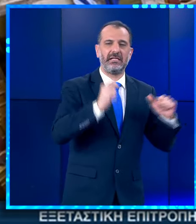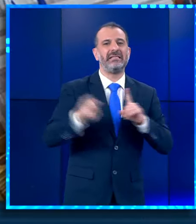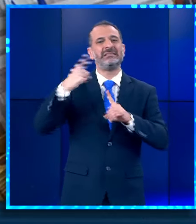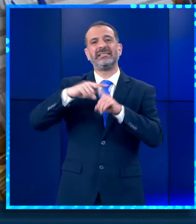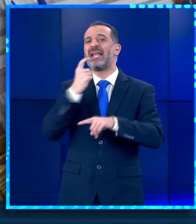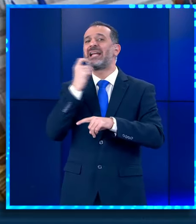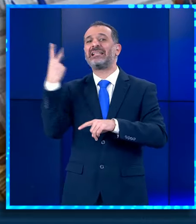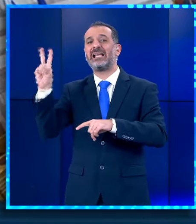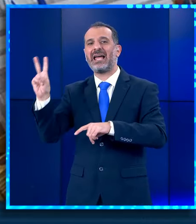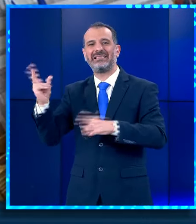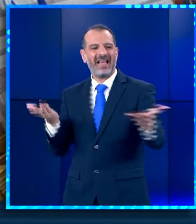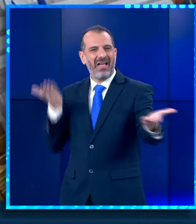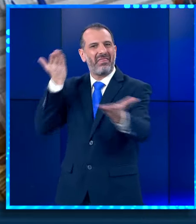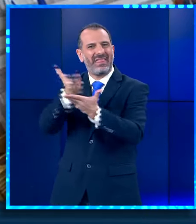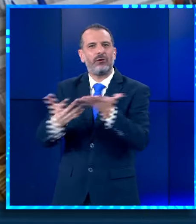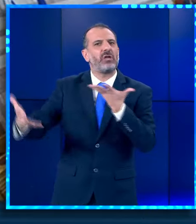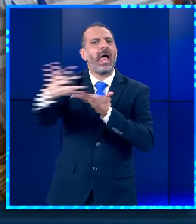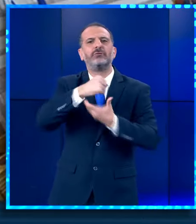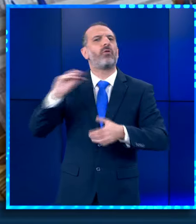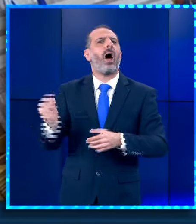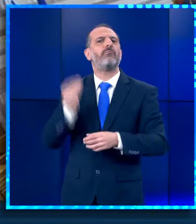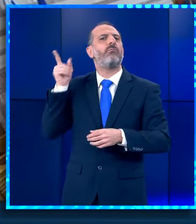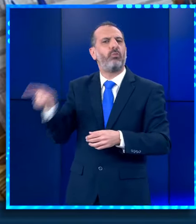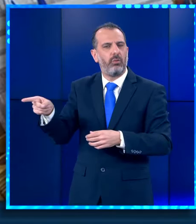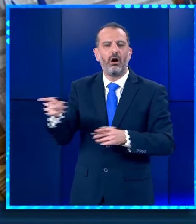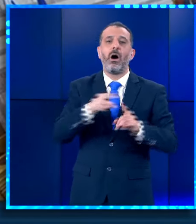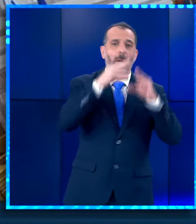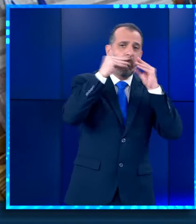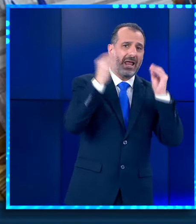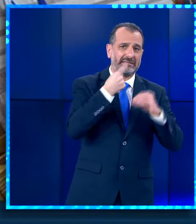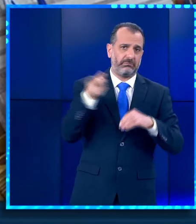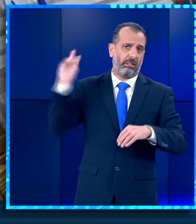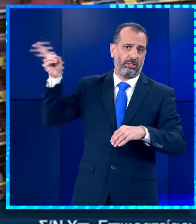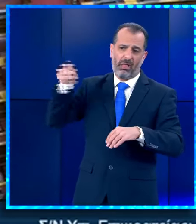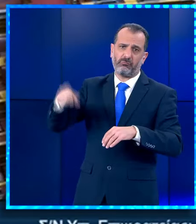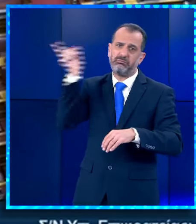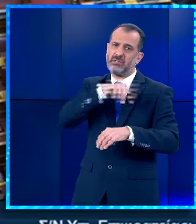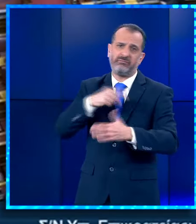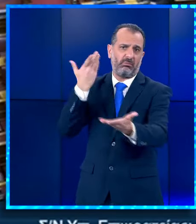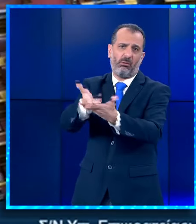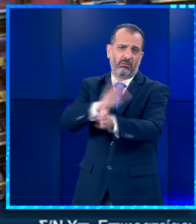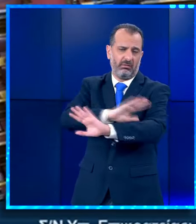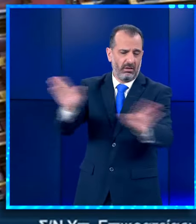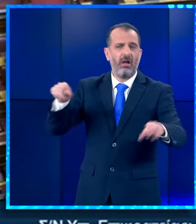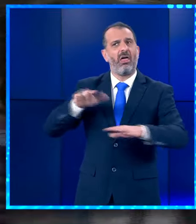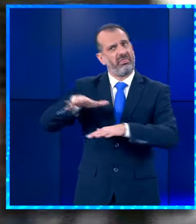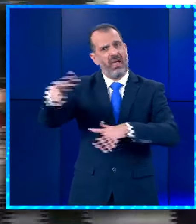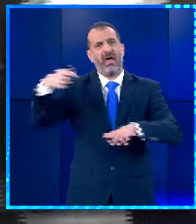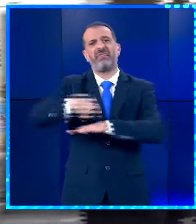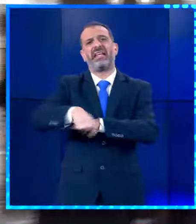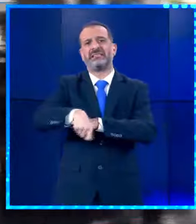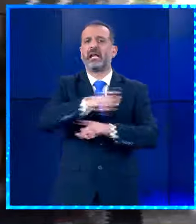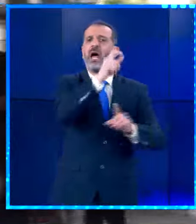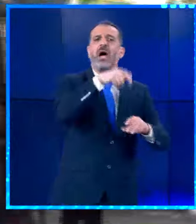κυρίου Κασαλάκη, το οποίο ο Παύλος Πολάκης έχει χαρακτηρίσει ψεύτικο. Και όπως όλα δείχνουν δίνουν ραντεβού στα δικαστήρια, ΣΥΡΙΖΑ πρόκειται να προσφύγει στη